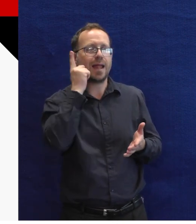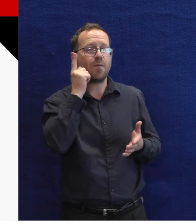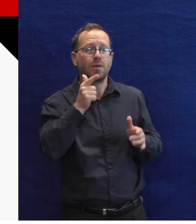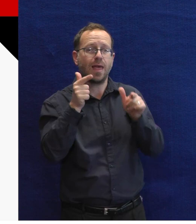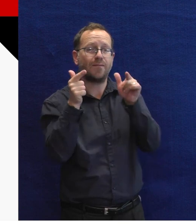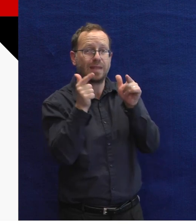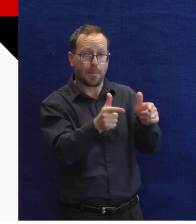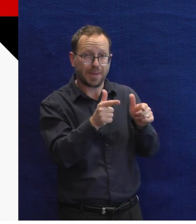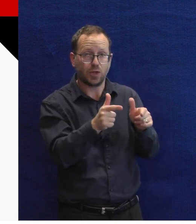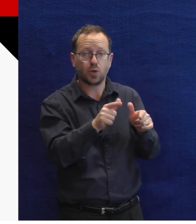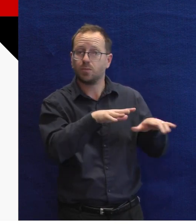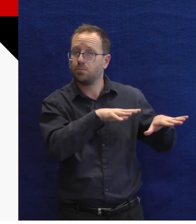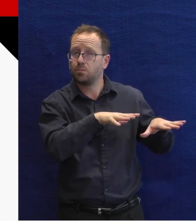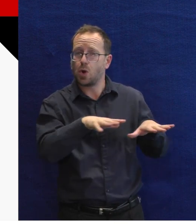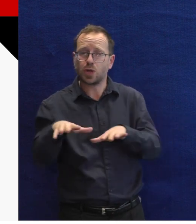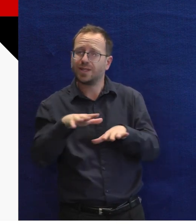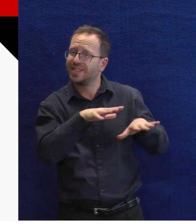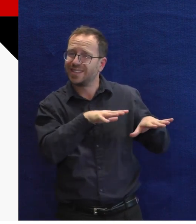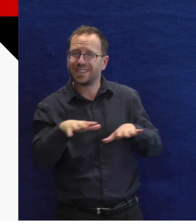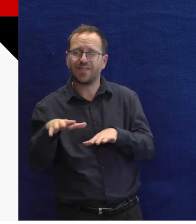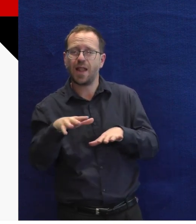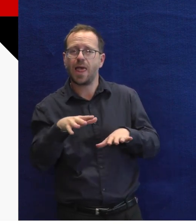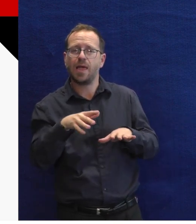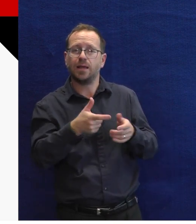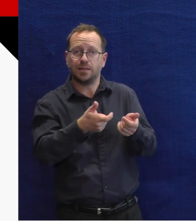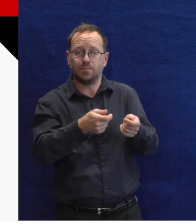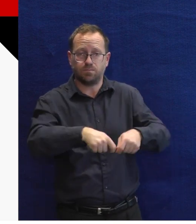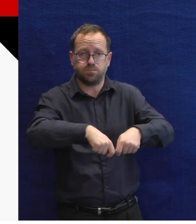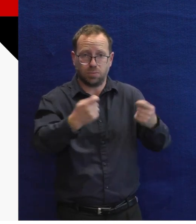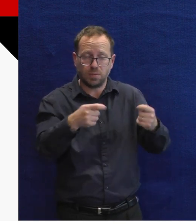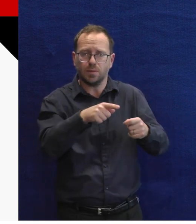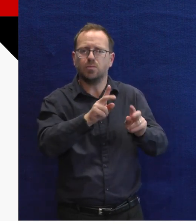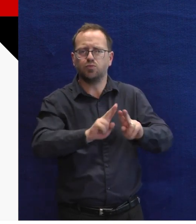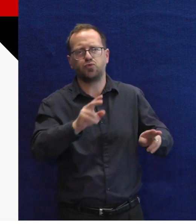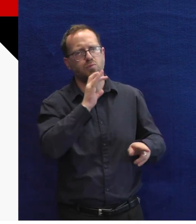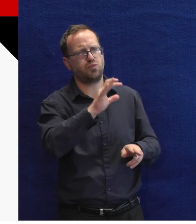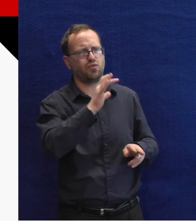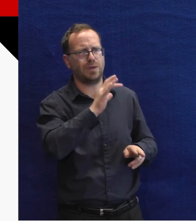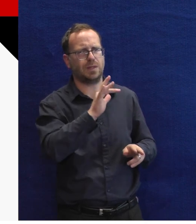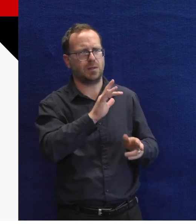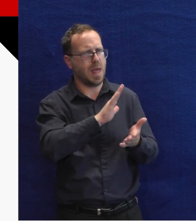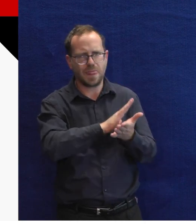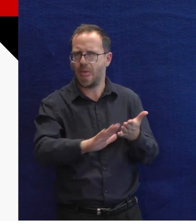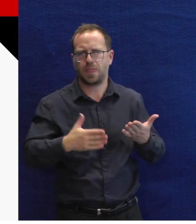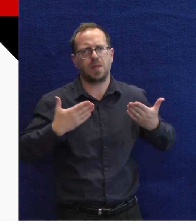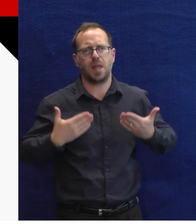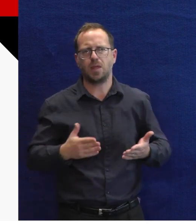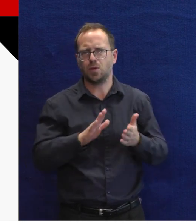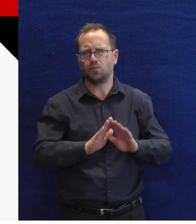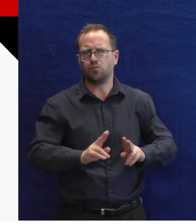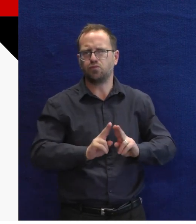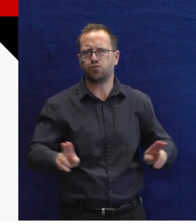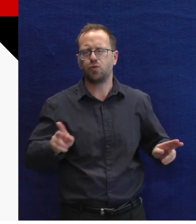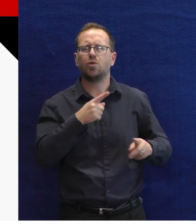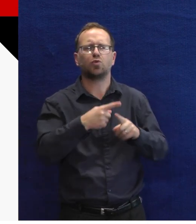Androidu v momentě, kdy ten telefon mám v nabíječce a mám ho trvale zapnutý, tak vlastně na něm můžu mluvit okamžitě. To znamená,